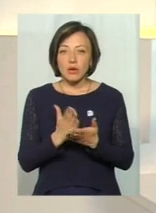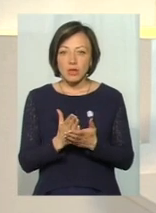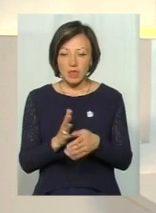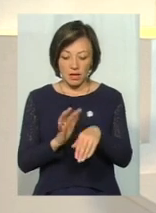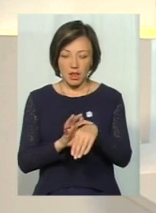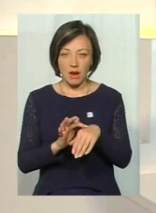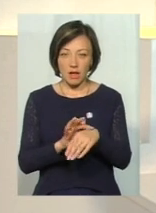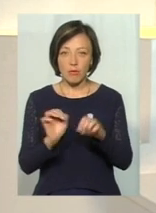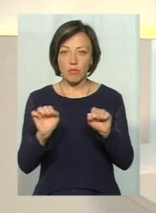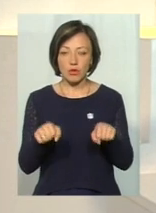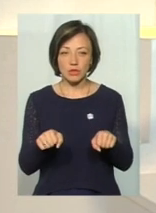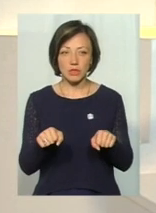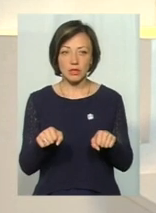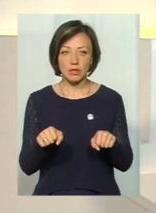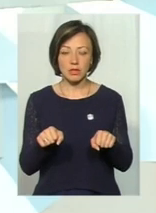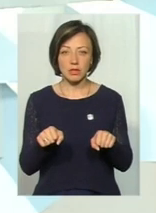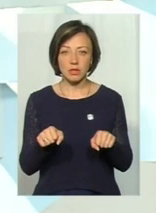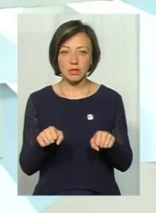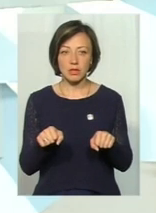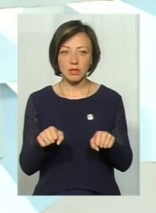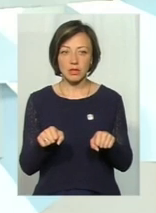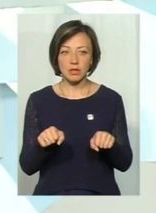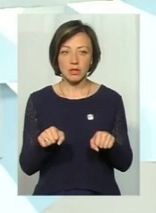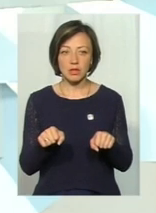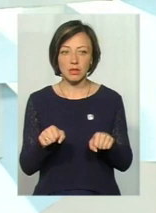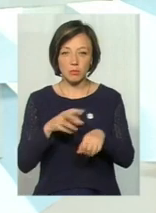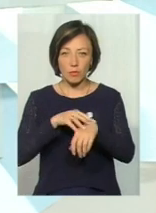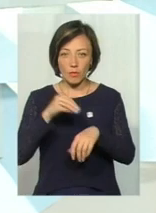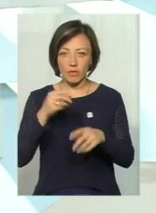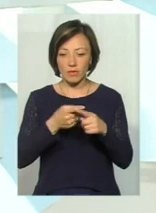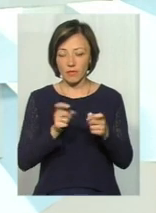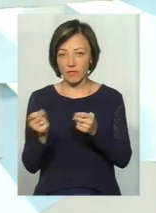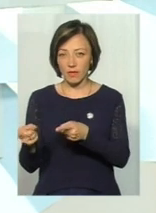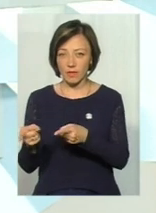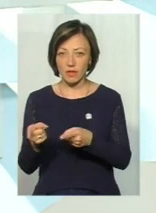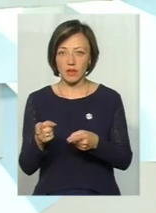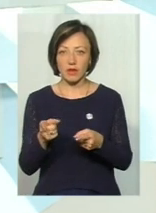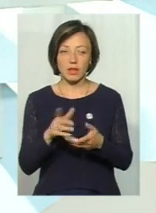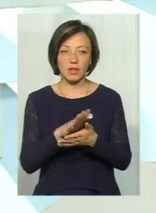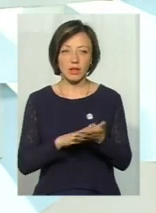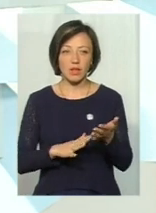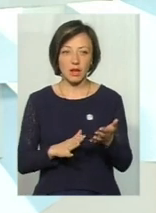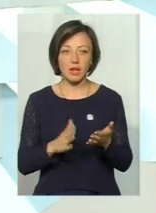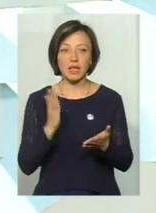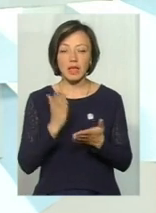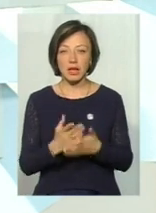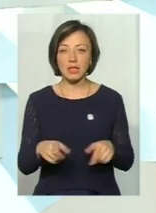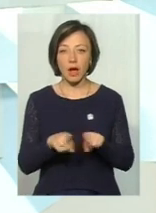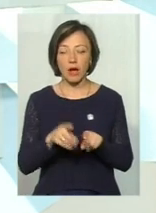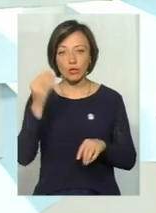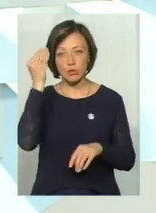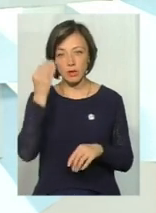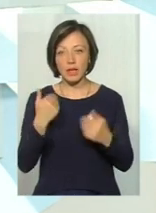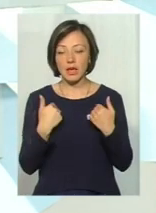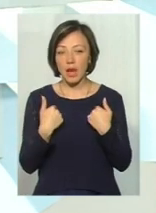на рані, то можна, відповідно, її відсмоктати і тому подібне. Є така думка,